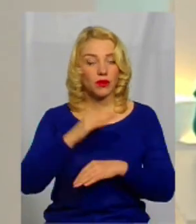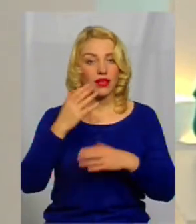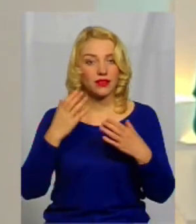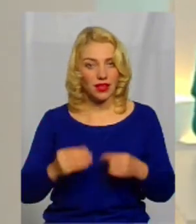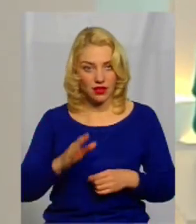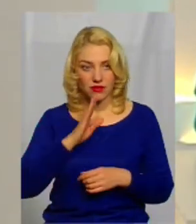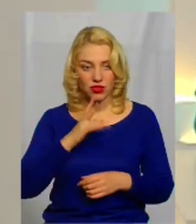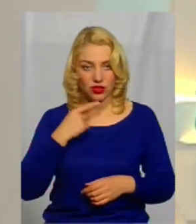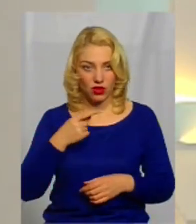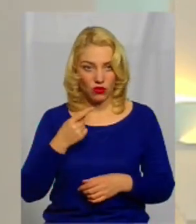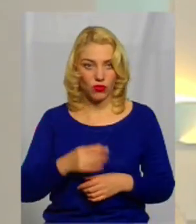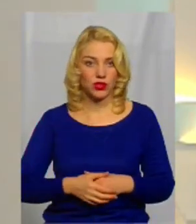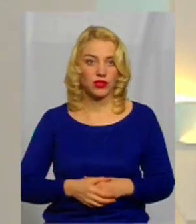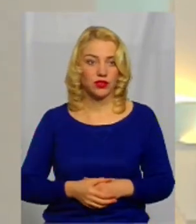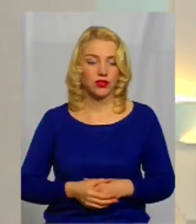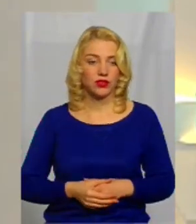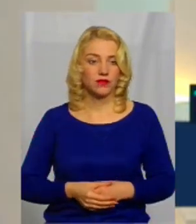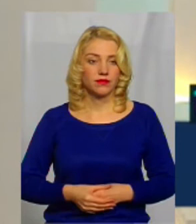Доброго вечора. Слухаємо вас.